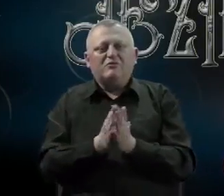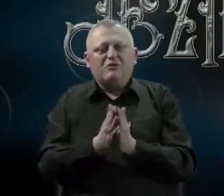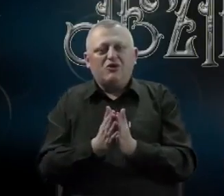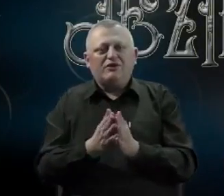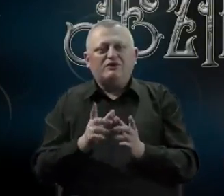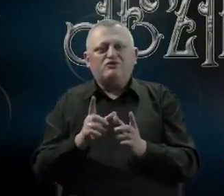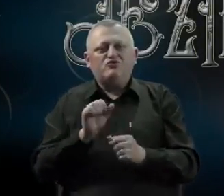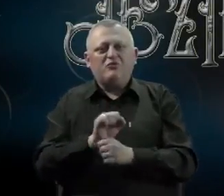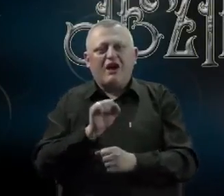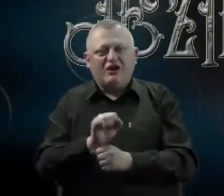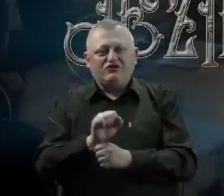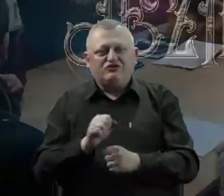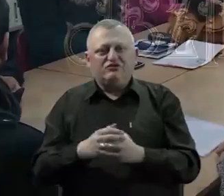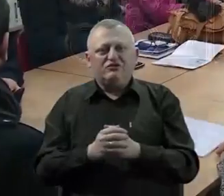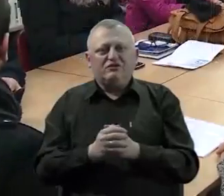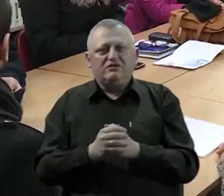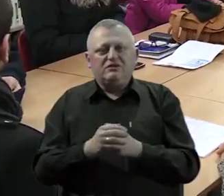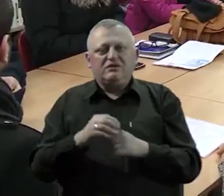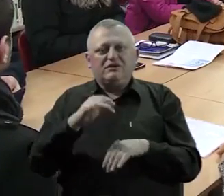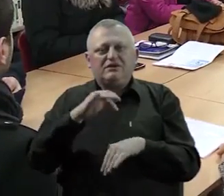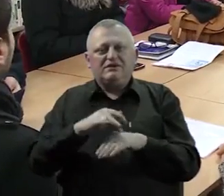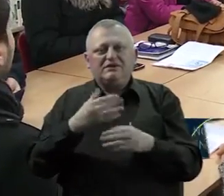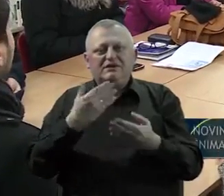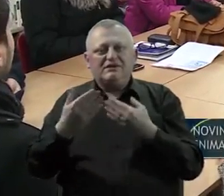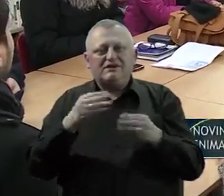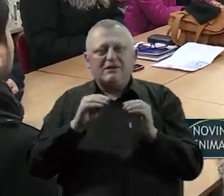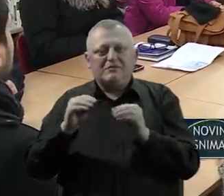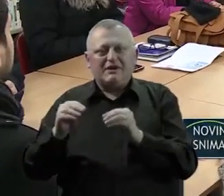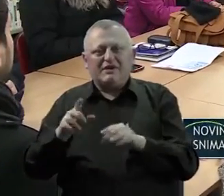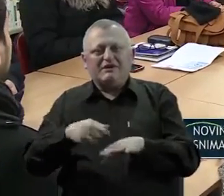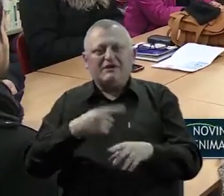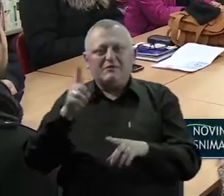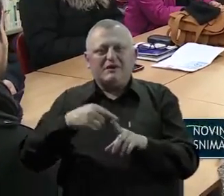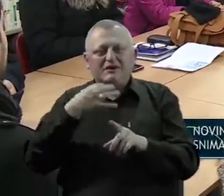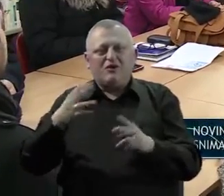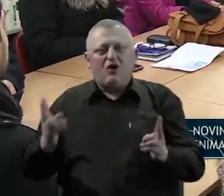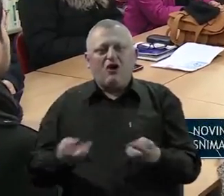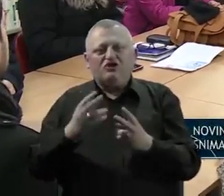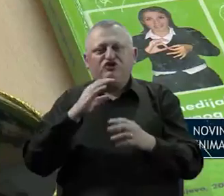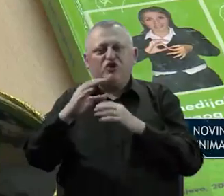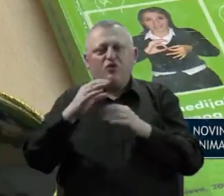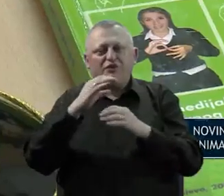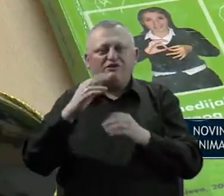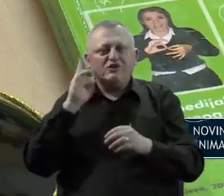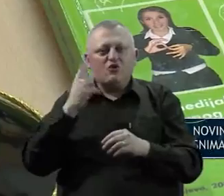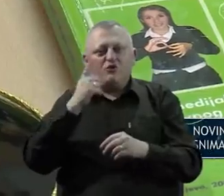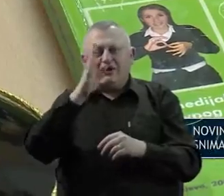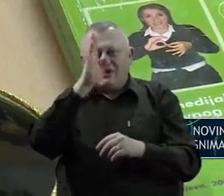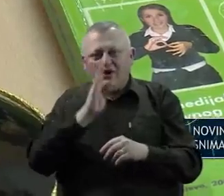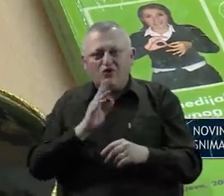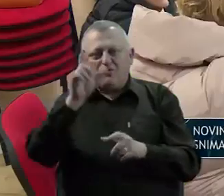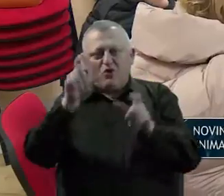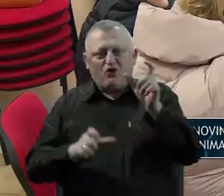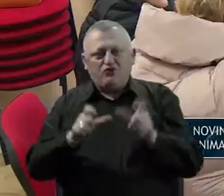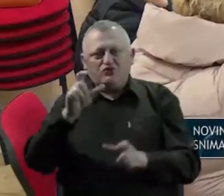biblioteci u Bihaću. Cilj seminara koji traje već mjesec dana je olakšanje komunikacije sa gluhim i nagluhim